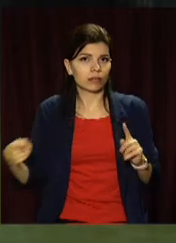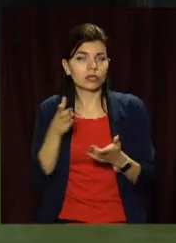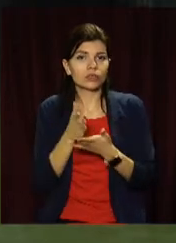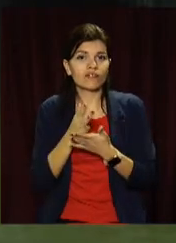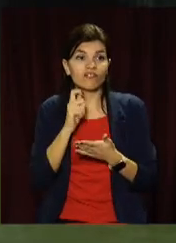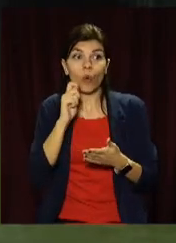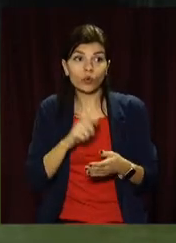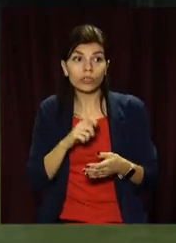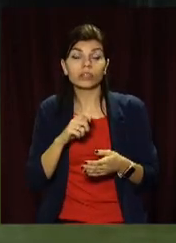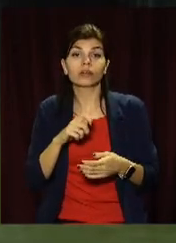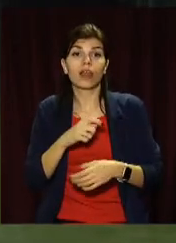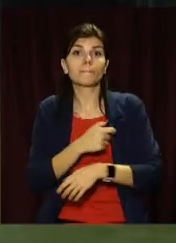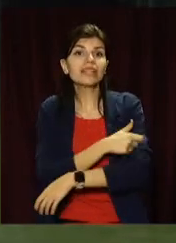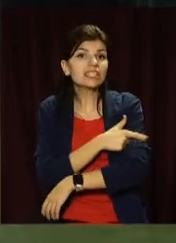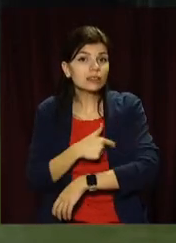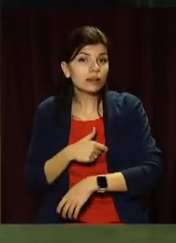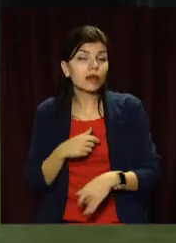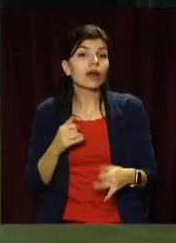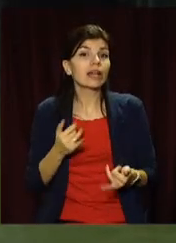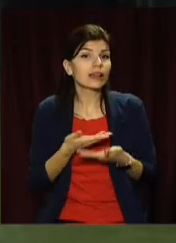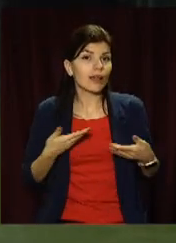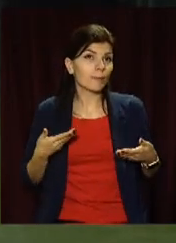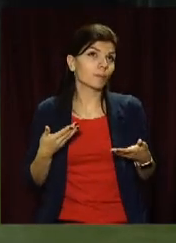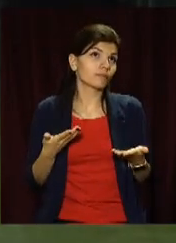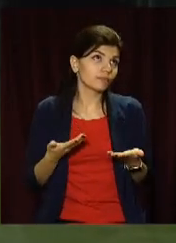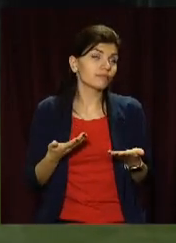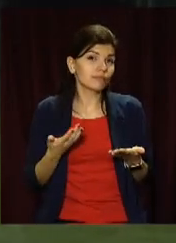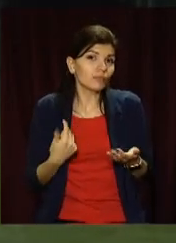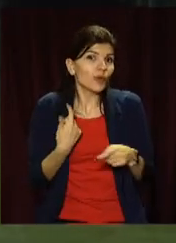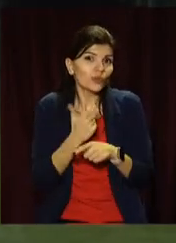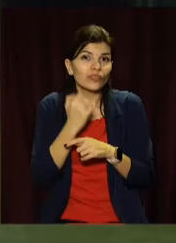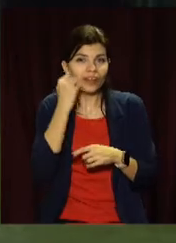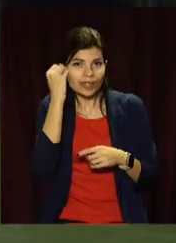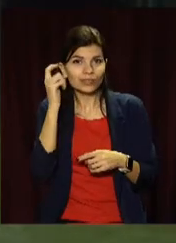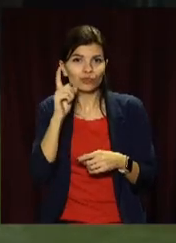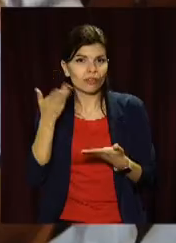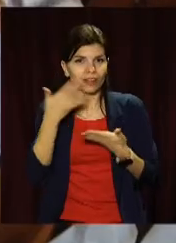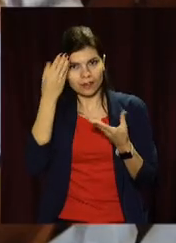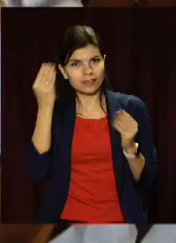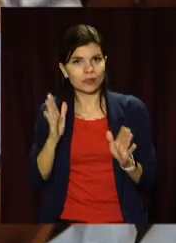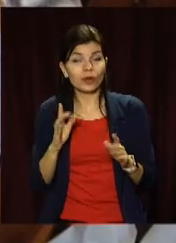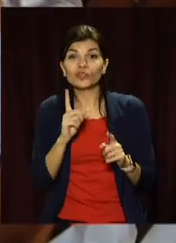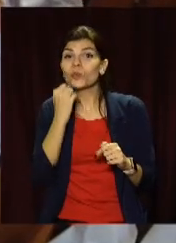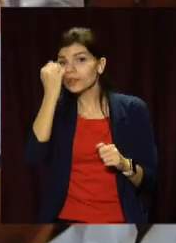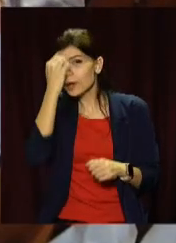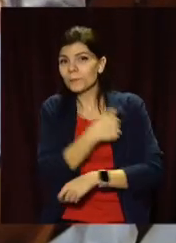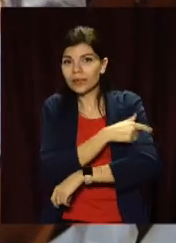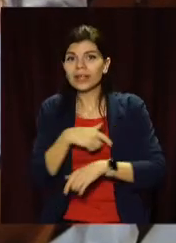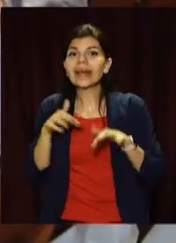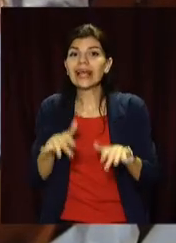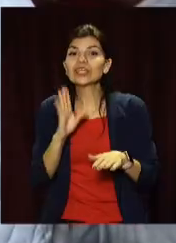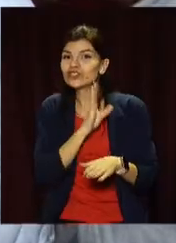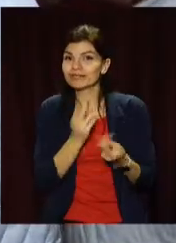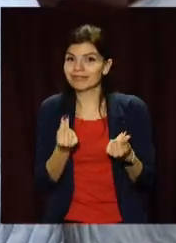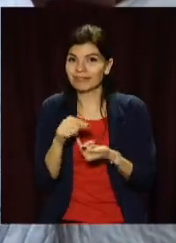України майже. І ми дуже вдячні, що за нас не забувають. Щоб віддячити медикам, ділові жінки